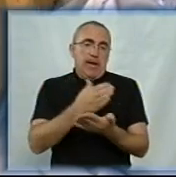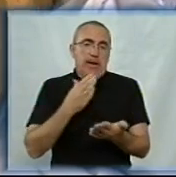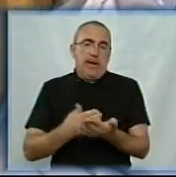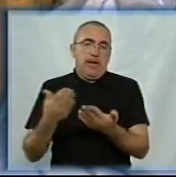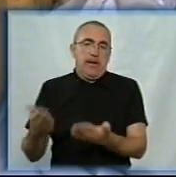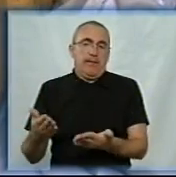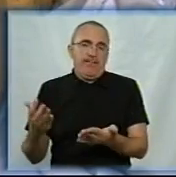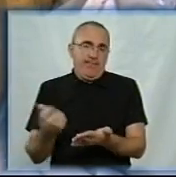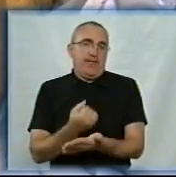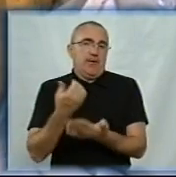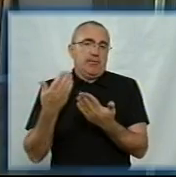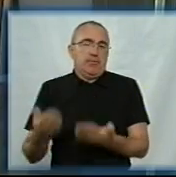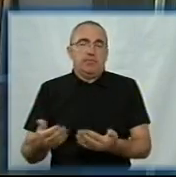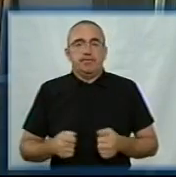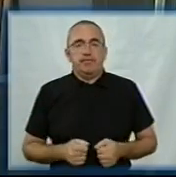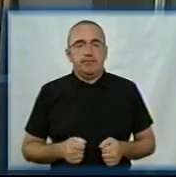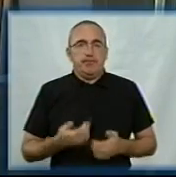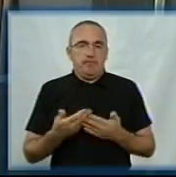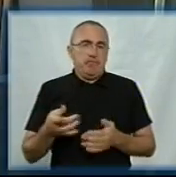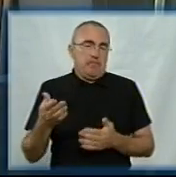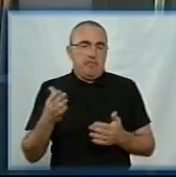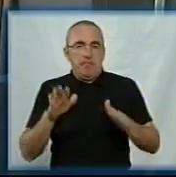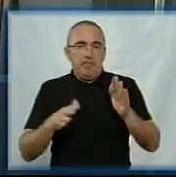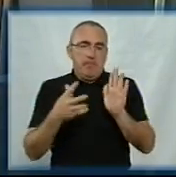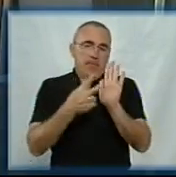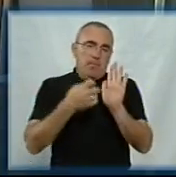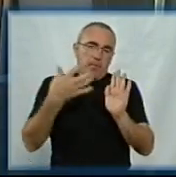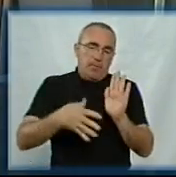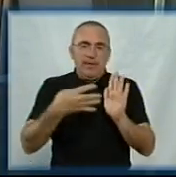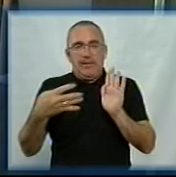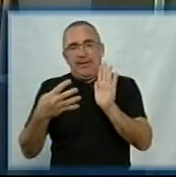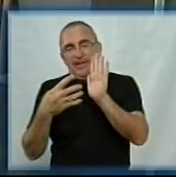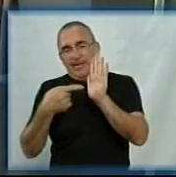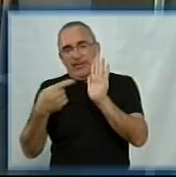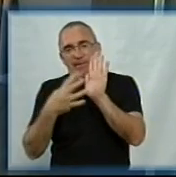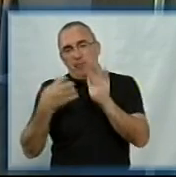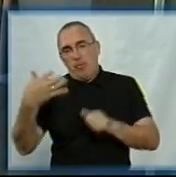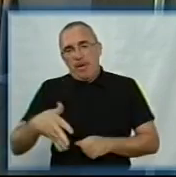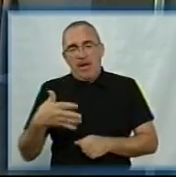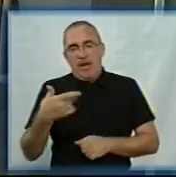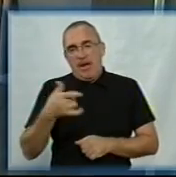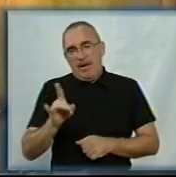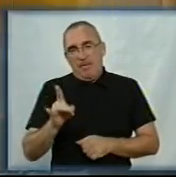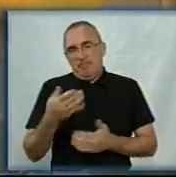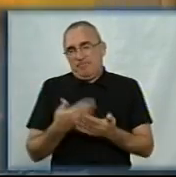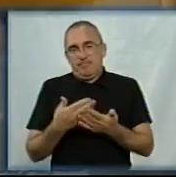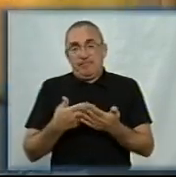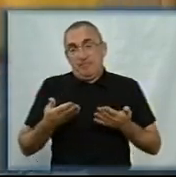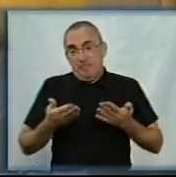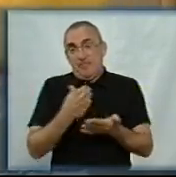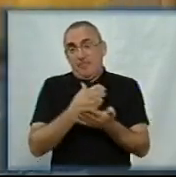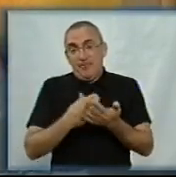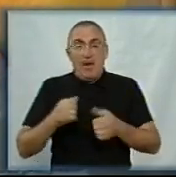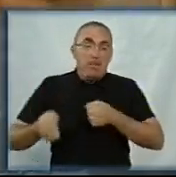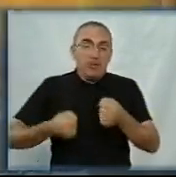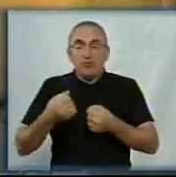виходить, десь в районі 850-950 грамів. Ось так і з печем хліба, а потім